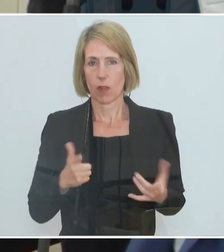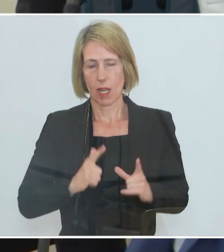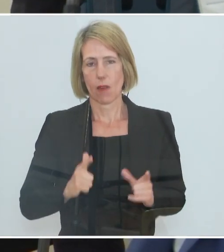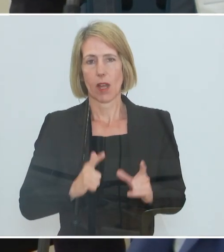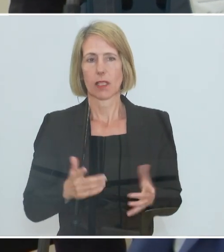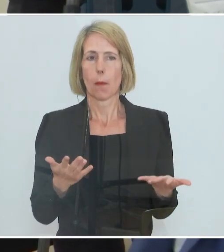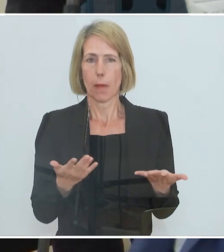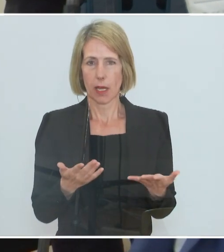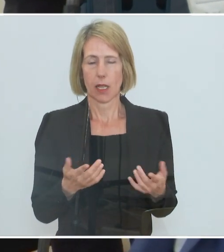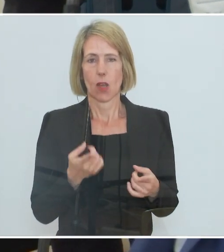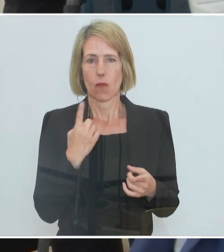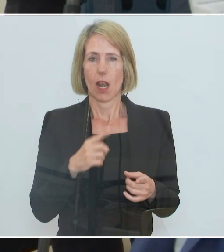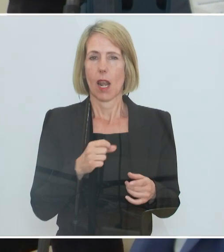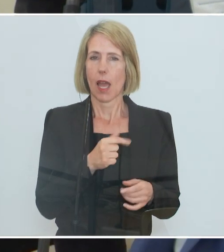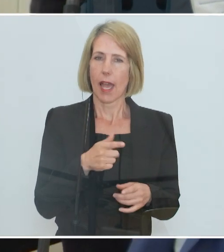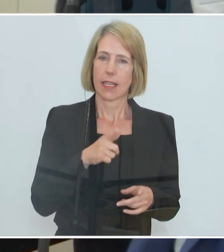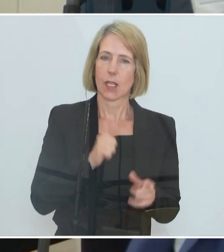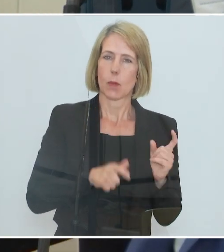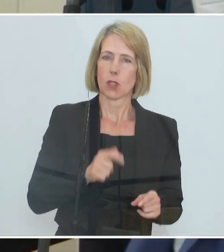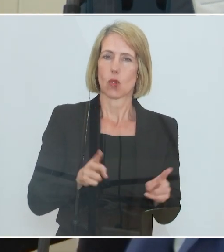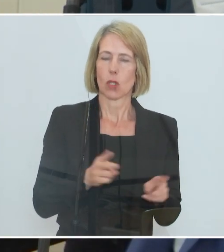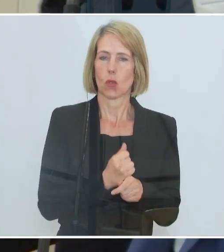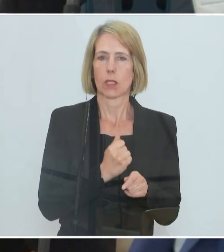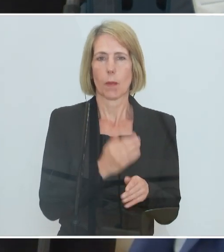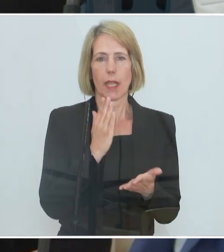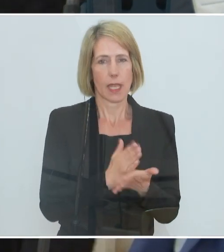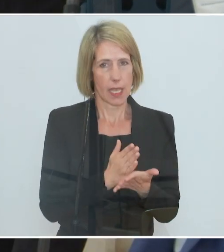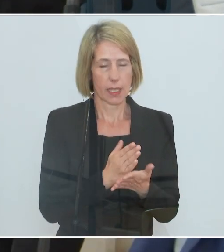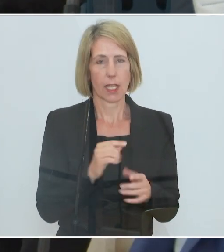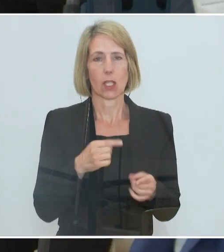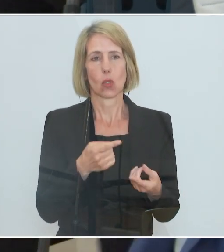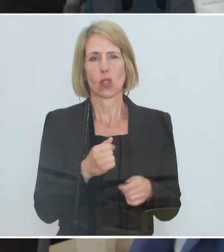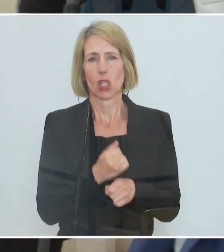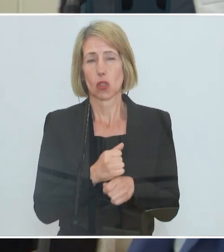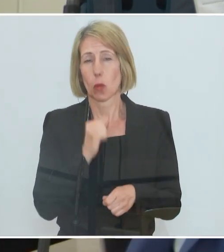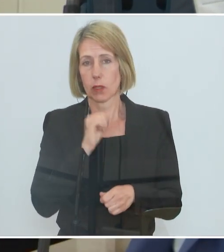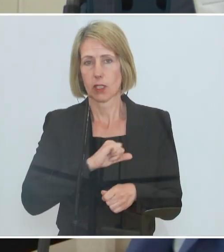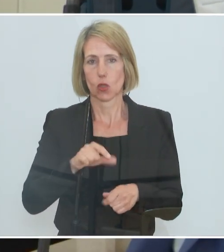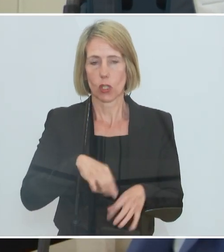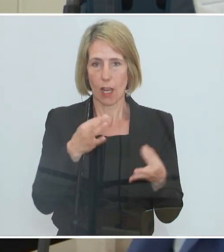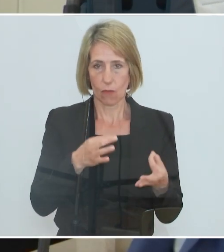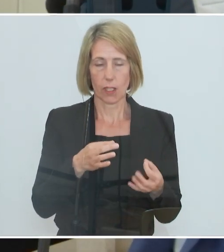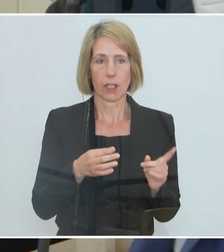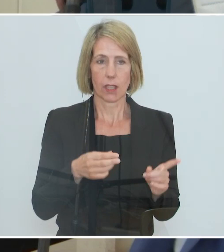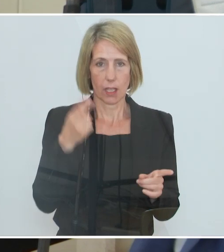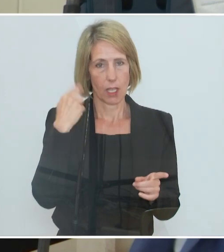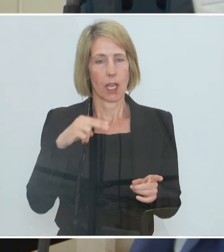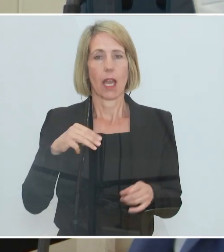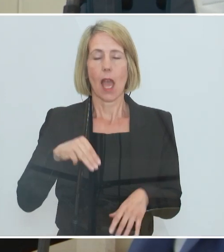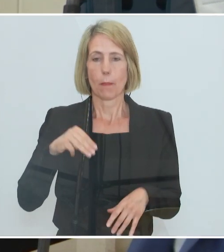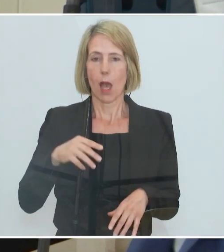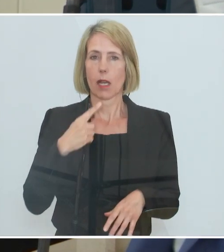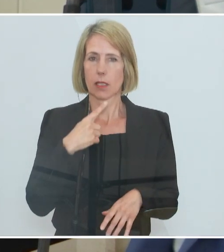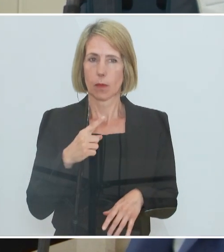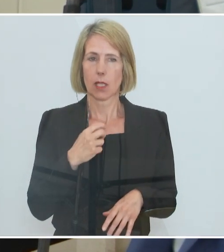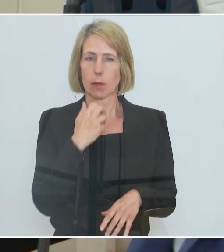nicht sofort einen Job finden. Herr Mara, Sie haben vergangene Woche gesagt, ja, man will jetzt den Sack zumachen und zwar schon am Dienstag